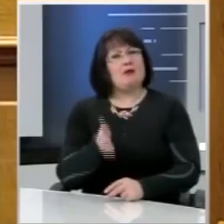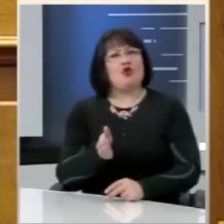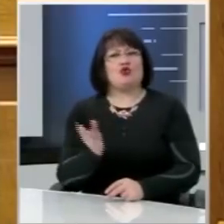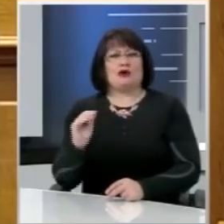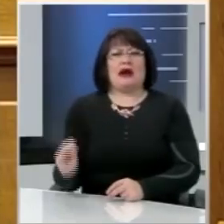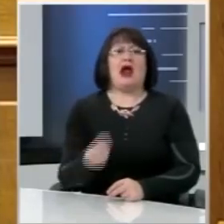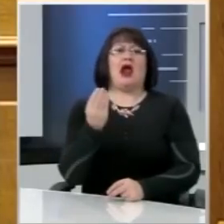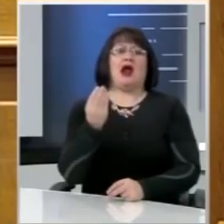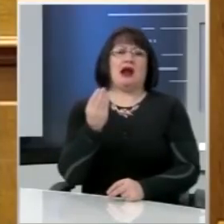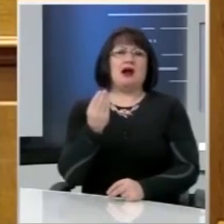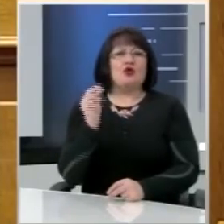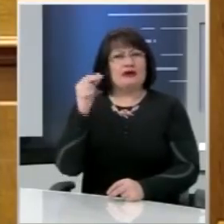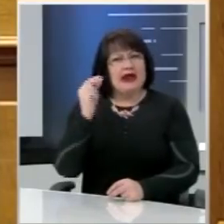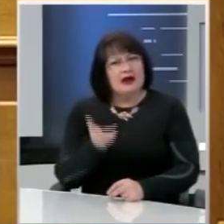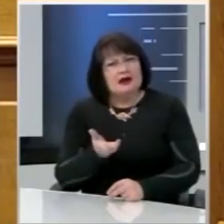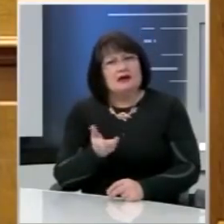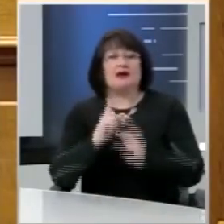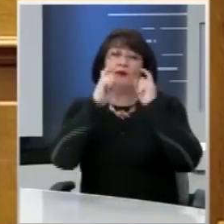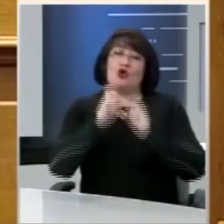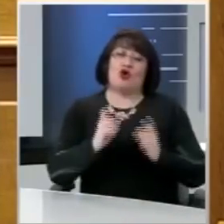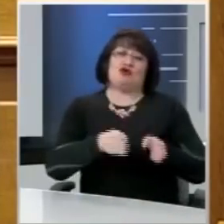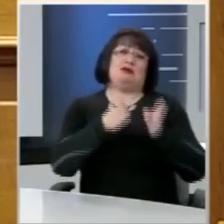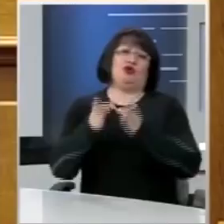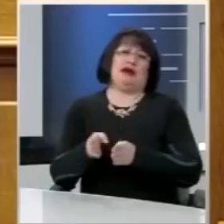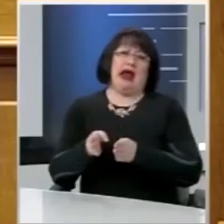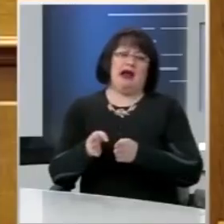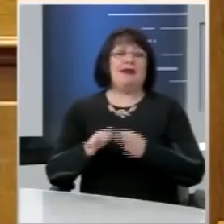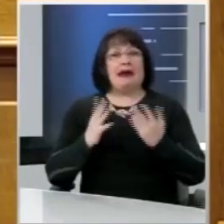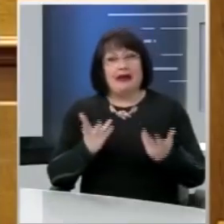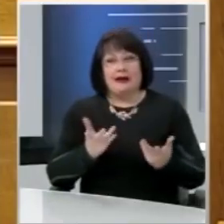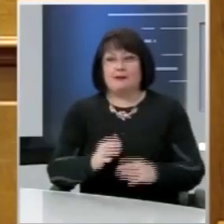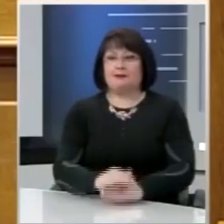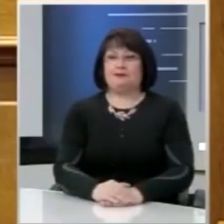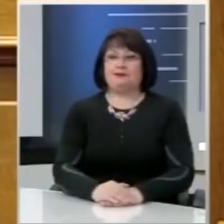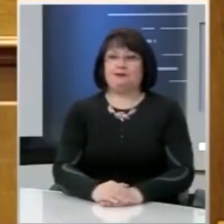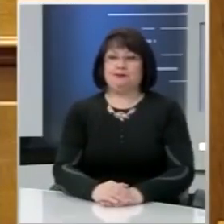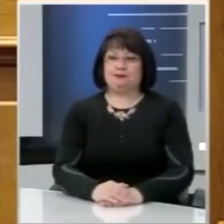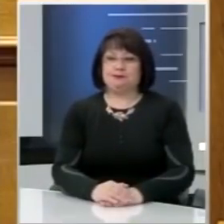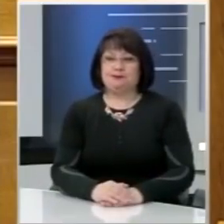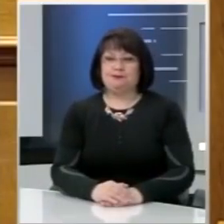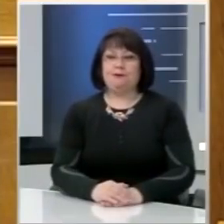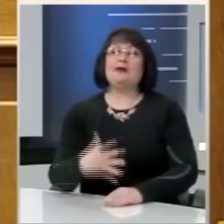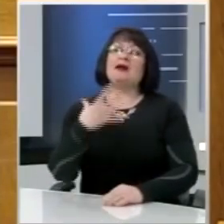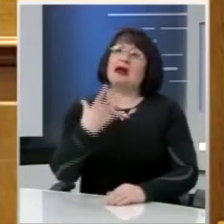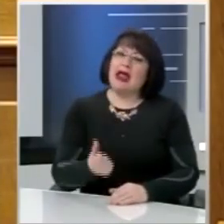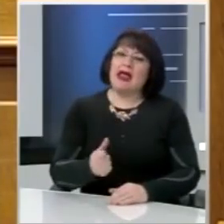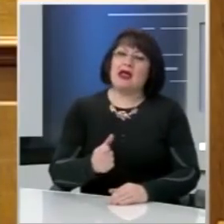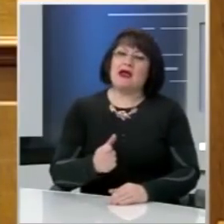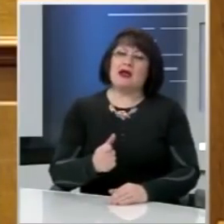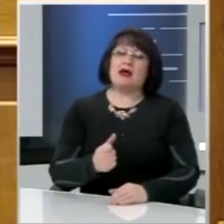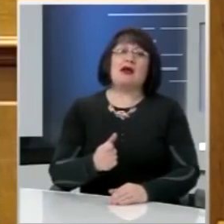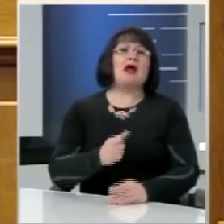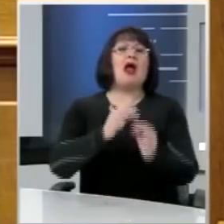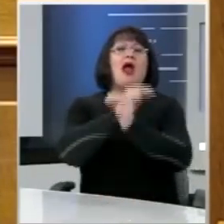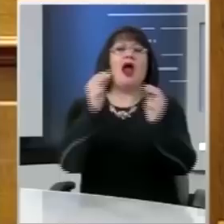τη μία και της ύπαρξης υποχρεώσεων από την άλλη, δηλαδή το να υφίσταται κανείς και τις συνέπειες